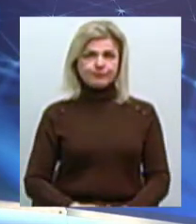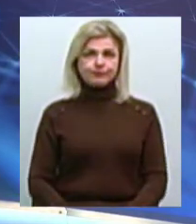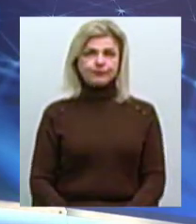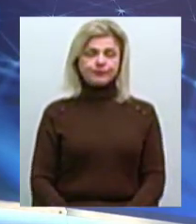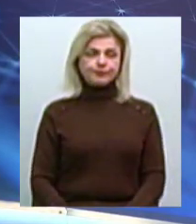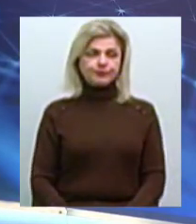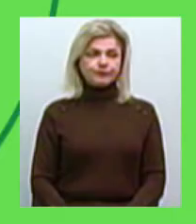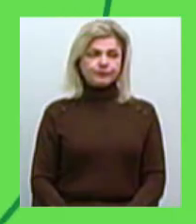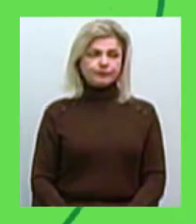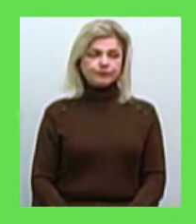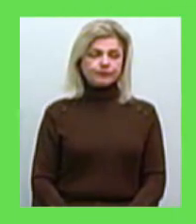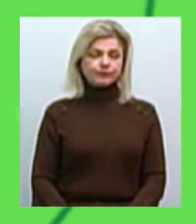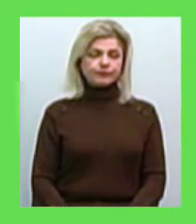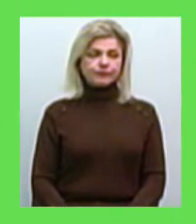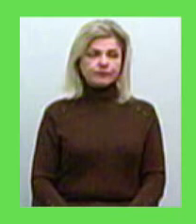Філімона